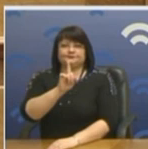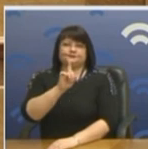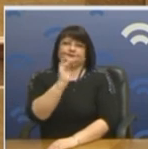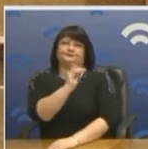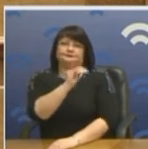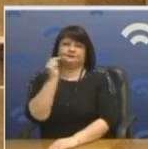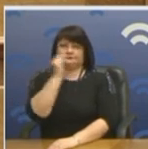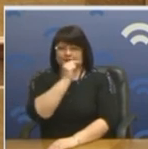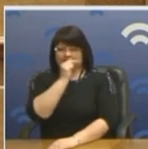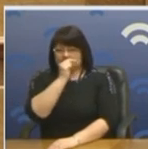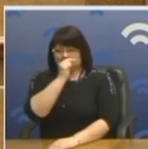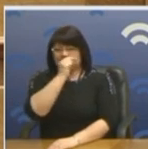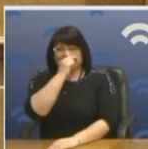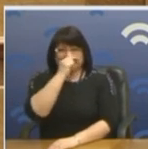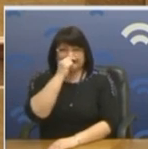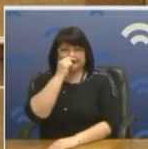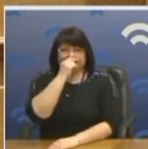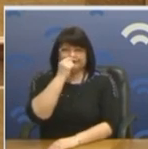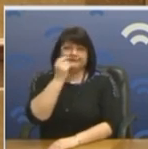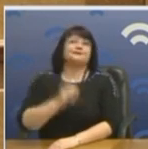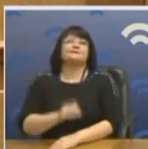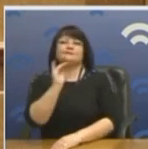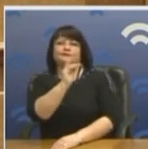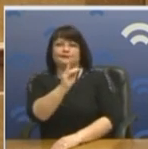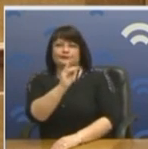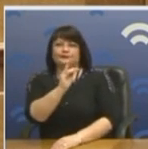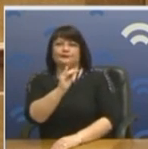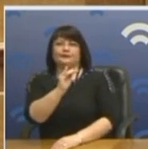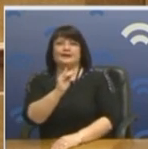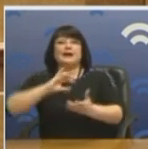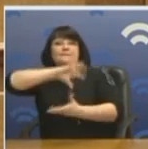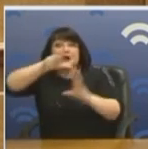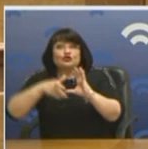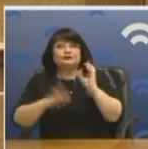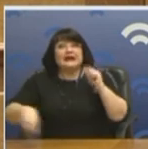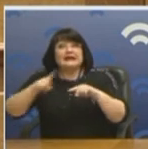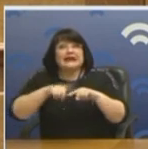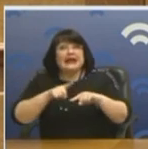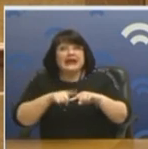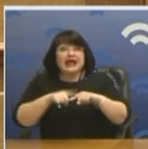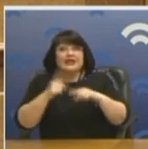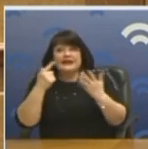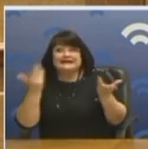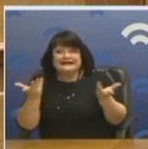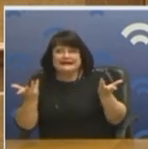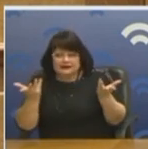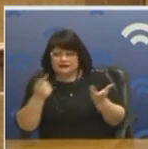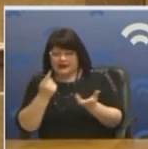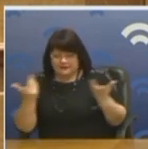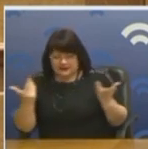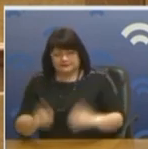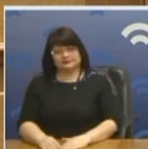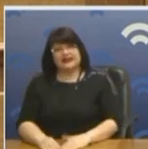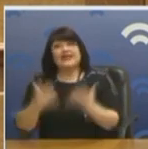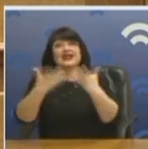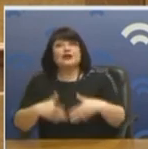αναγκάζεται τώρα και τρέχεται και δεν φτάνεται, παγκοσμίως αλλά και στην Ελλάδα, γιατί δεν λειτουργεί το Δημόσιο Σύστημα Υγείας. Δεν λειτουργεί